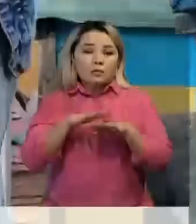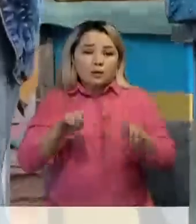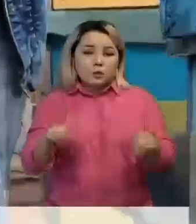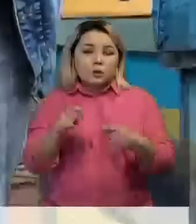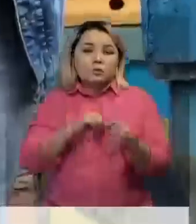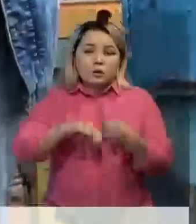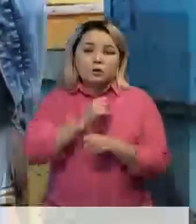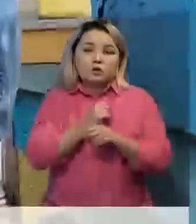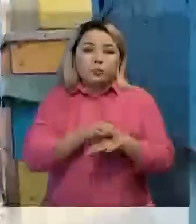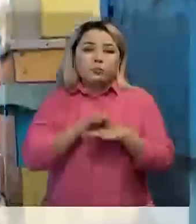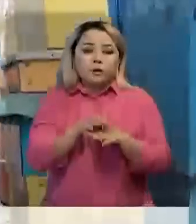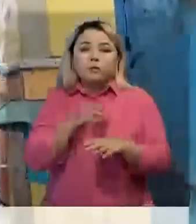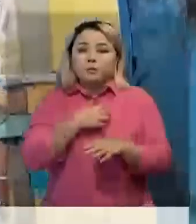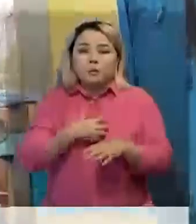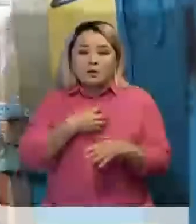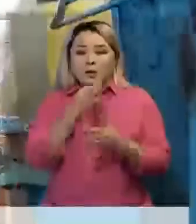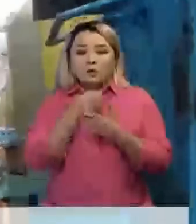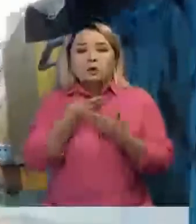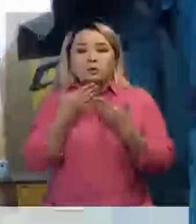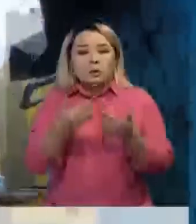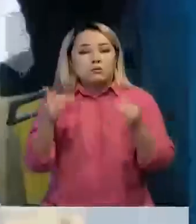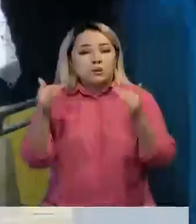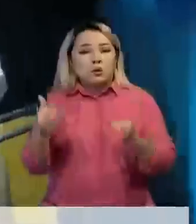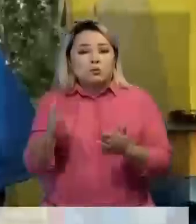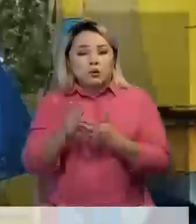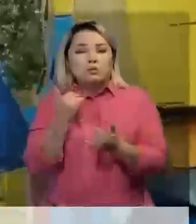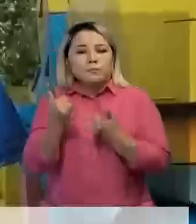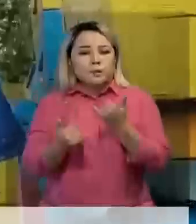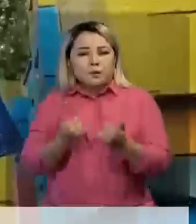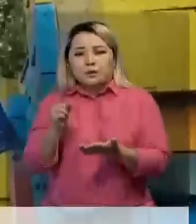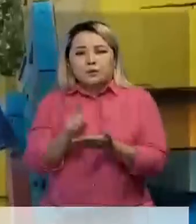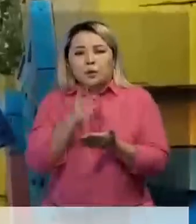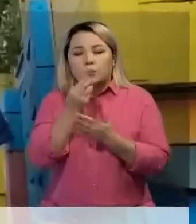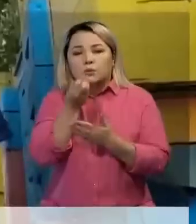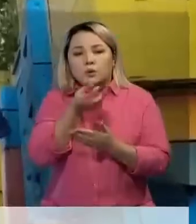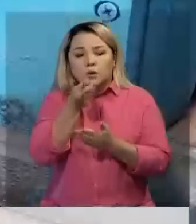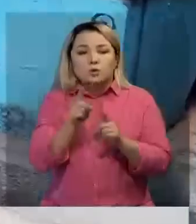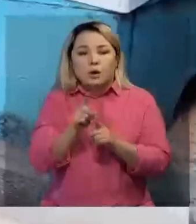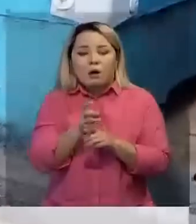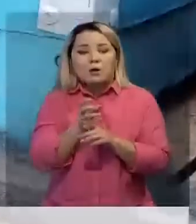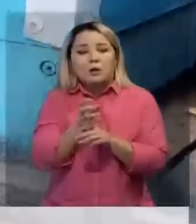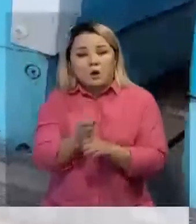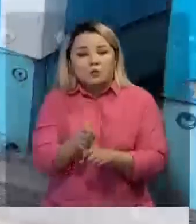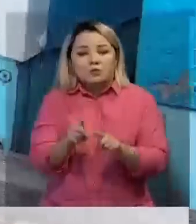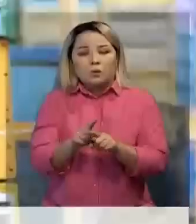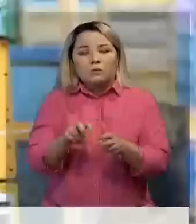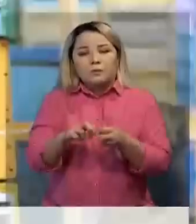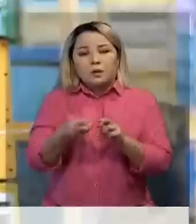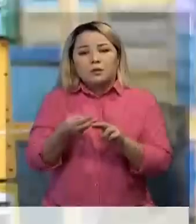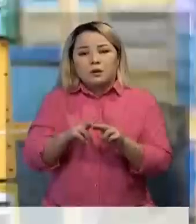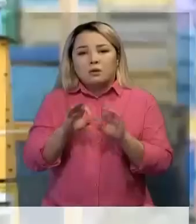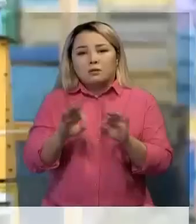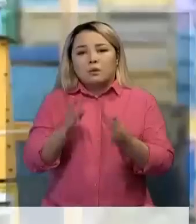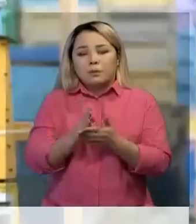себептейді. Сонымен ғатар балға сұрауынысты төмендеген жалпы бал өндірісін тұралауына күлдердің азайуында жоққа шығаруа болмайды. Нам